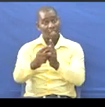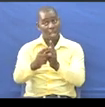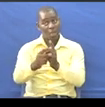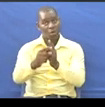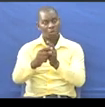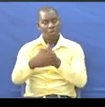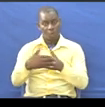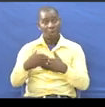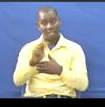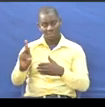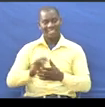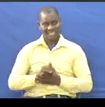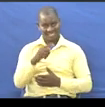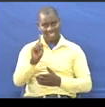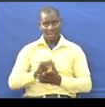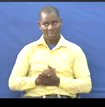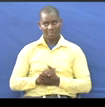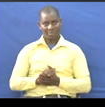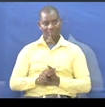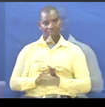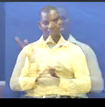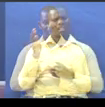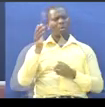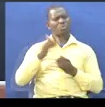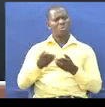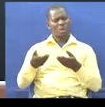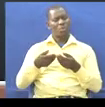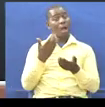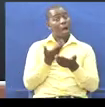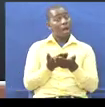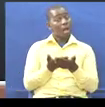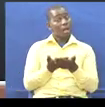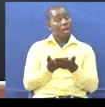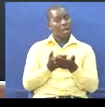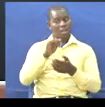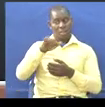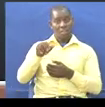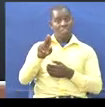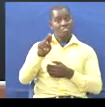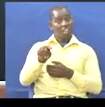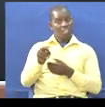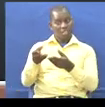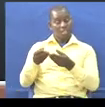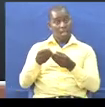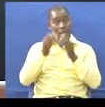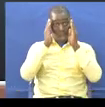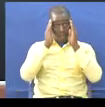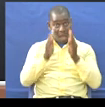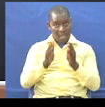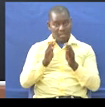Kiswahil The day Came So Quickly When Jenny Took Webus To The Airport